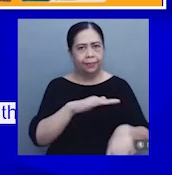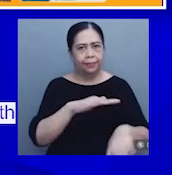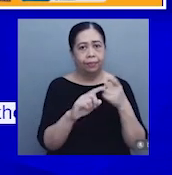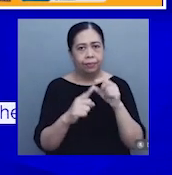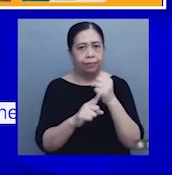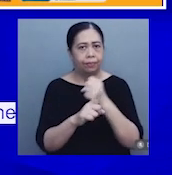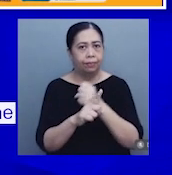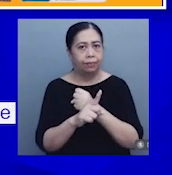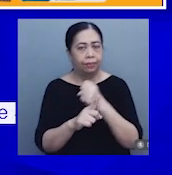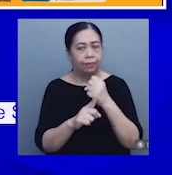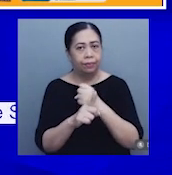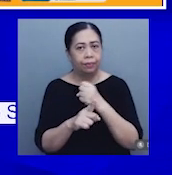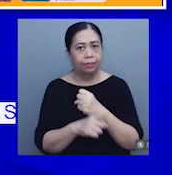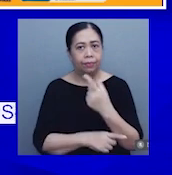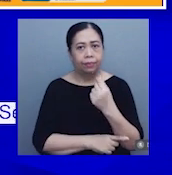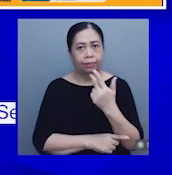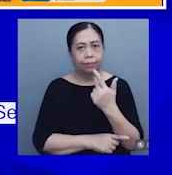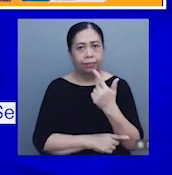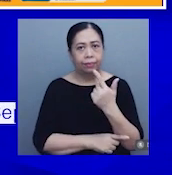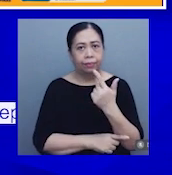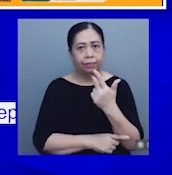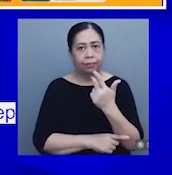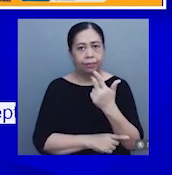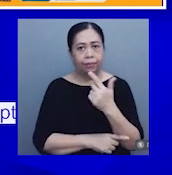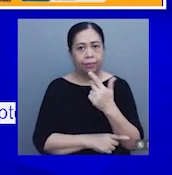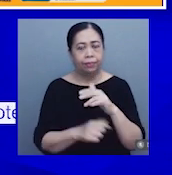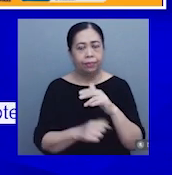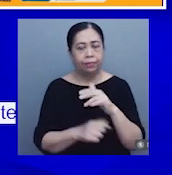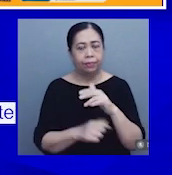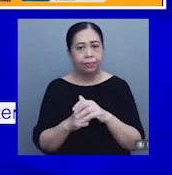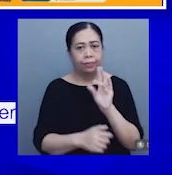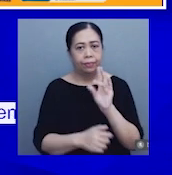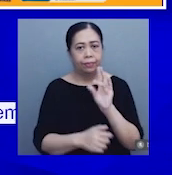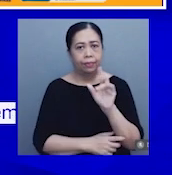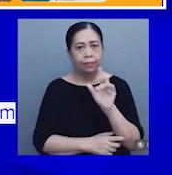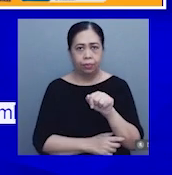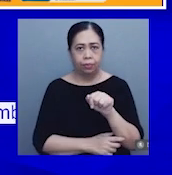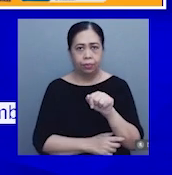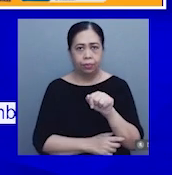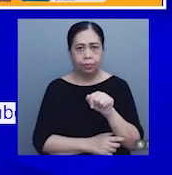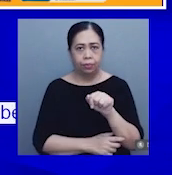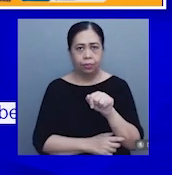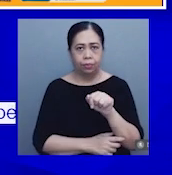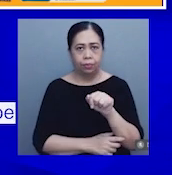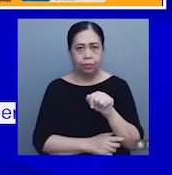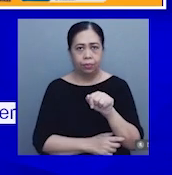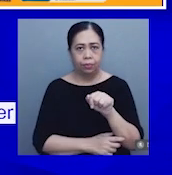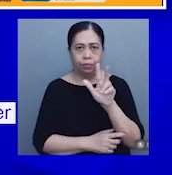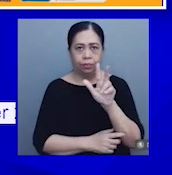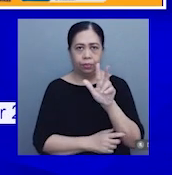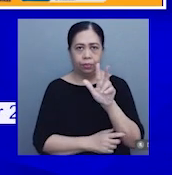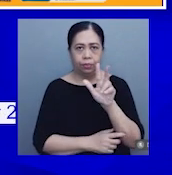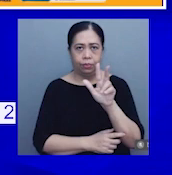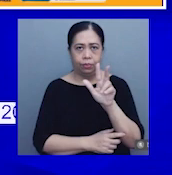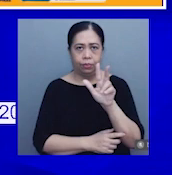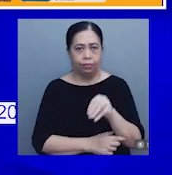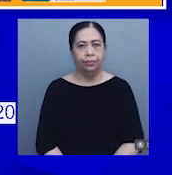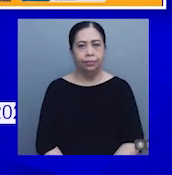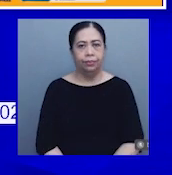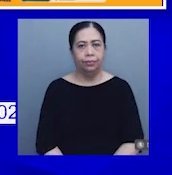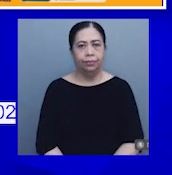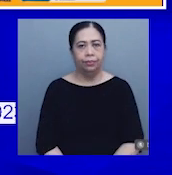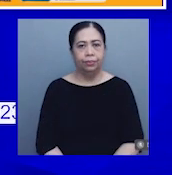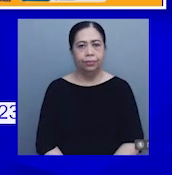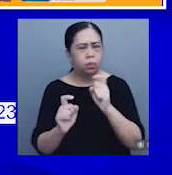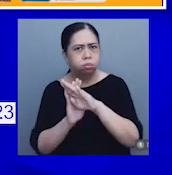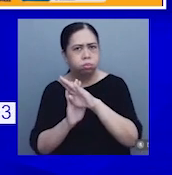2023 ay naitala sa 7.3%. Ang pangunayang dahilan sa pagbilis ng antas ng